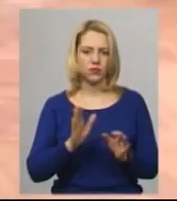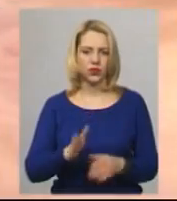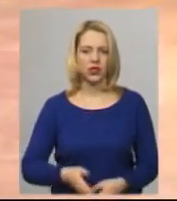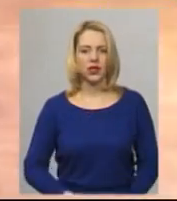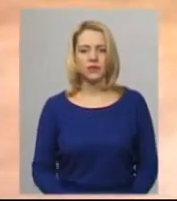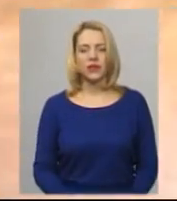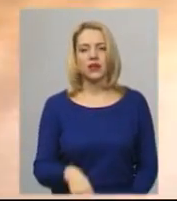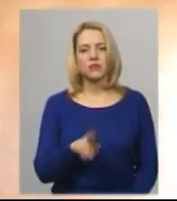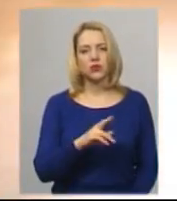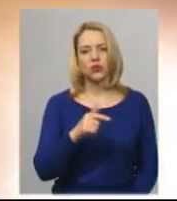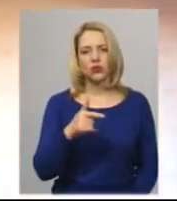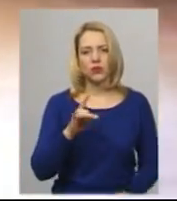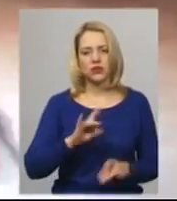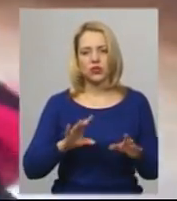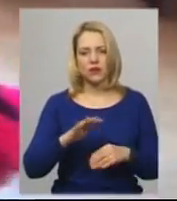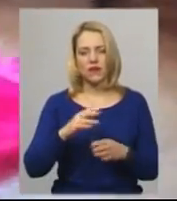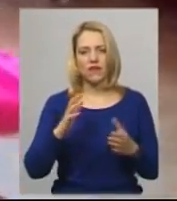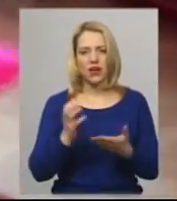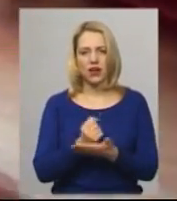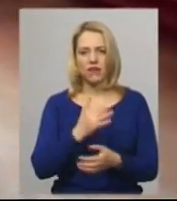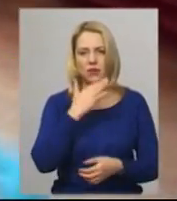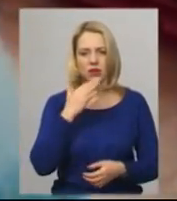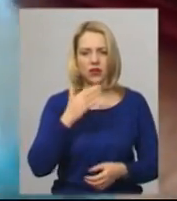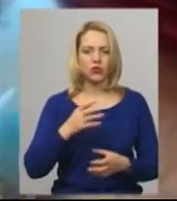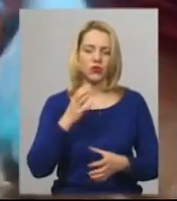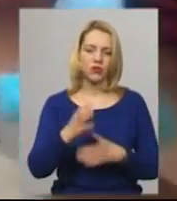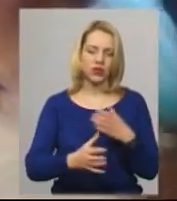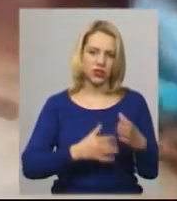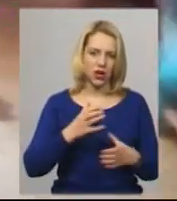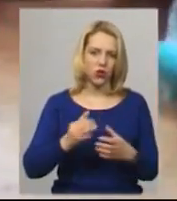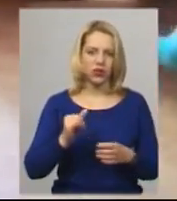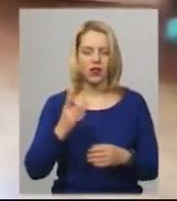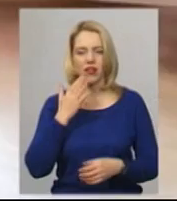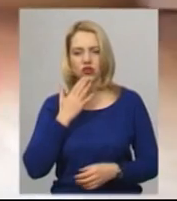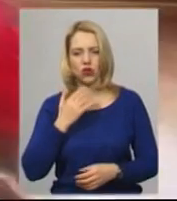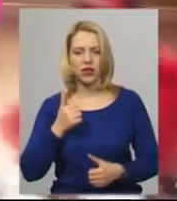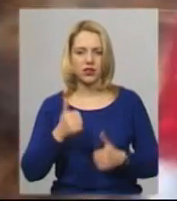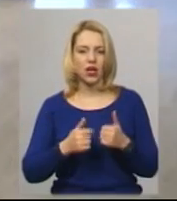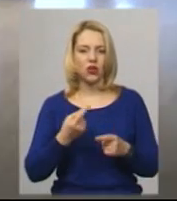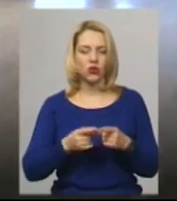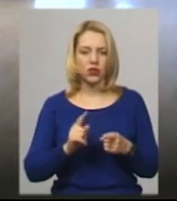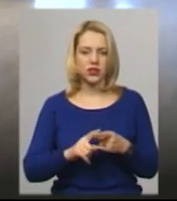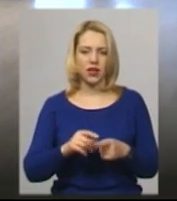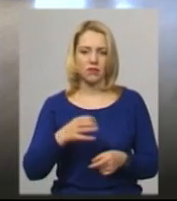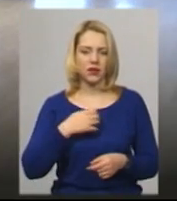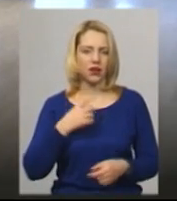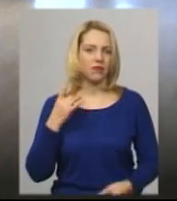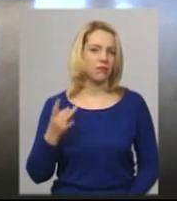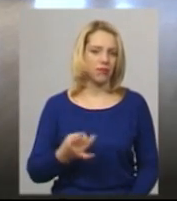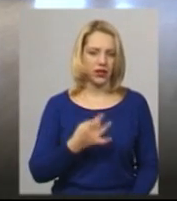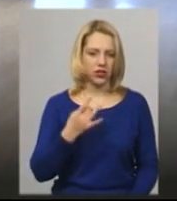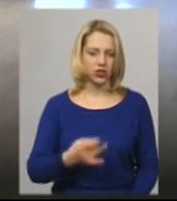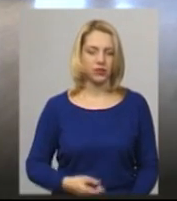Дмитро Горобець розповідає, що вигравав не одні національні та міжнародні змагання та медаль чемпіонату Європи, в нього перша. Були на